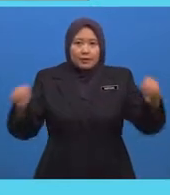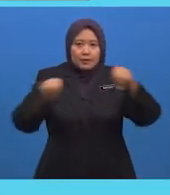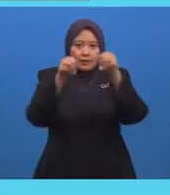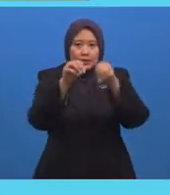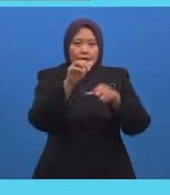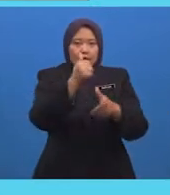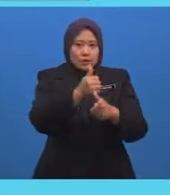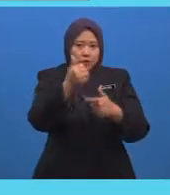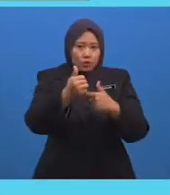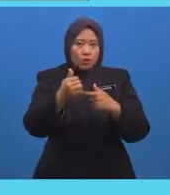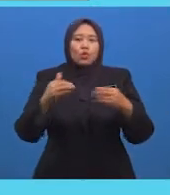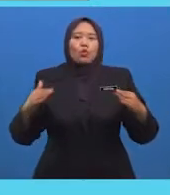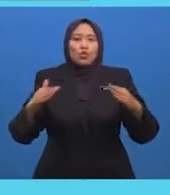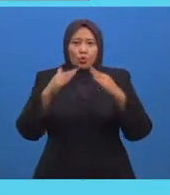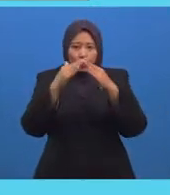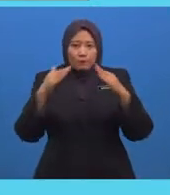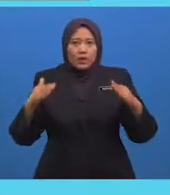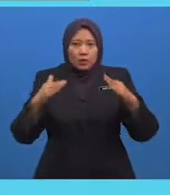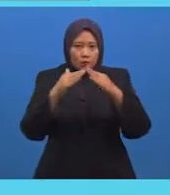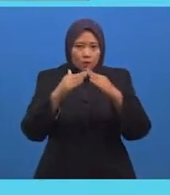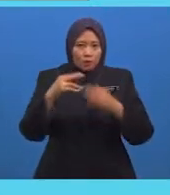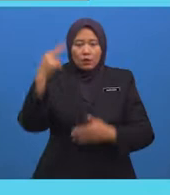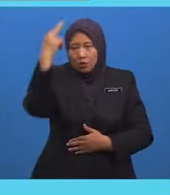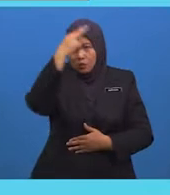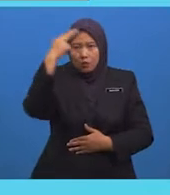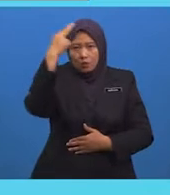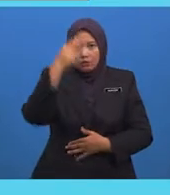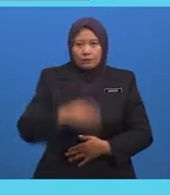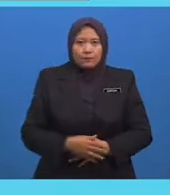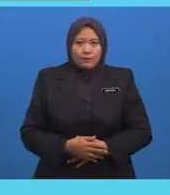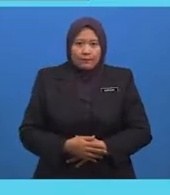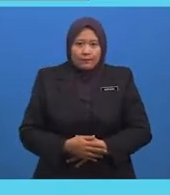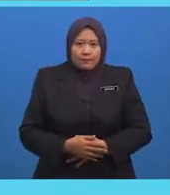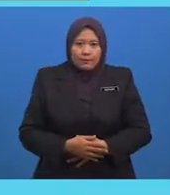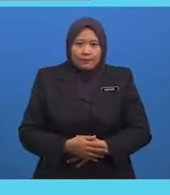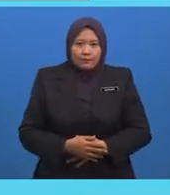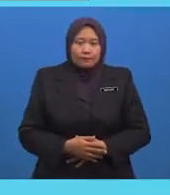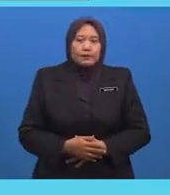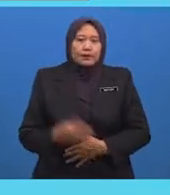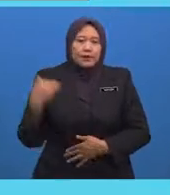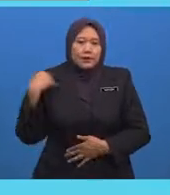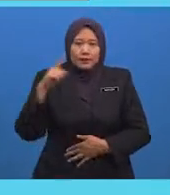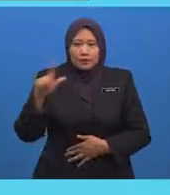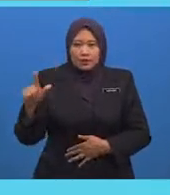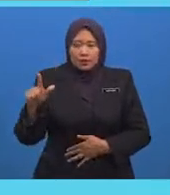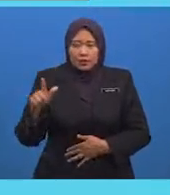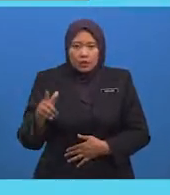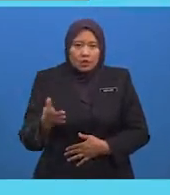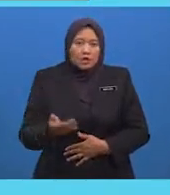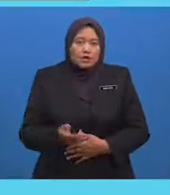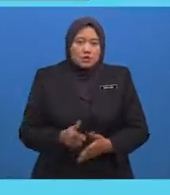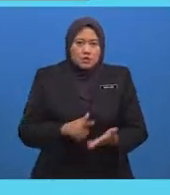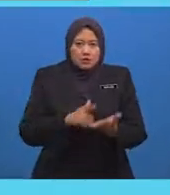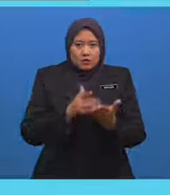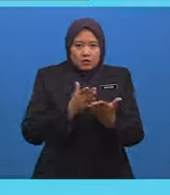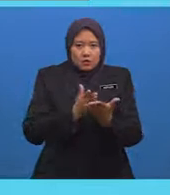adalah lanjutan Daripada Pembelajaran di kutat Kemunculannya Lebih awal Daripada